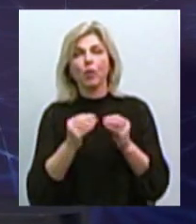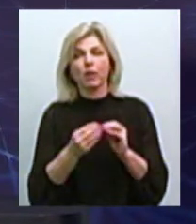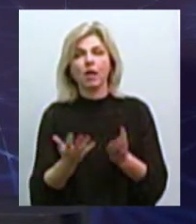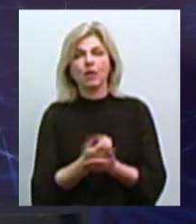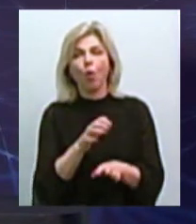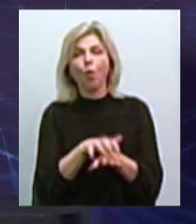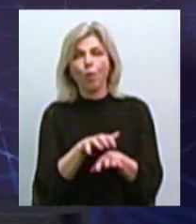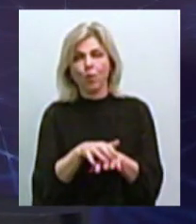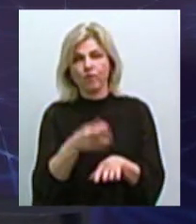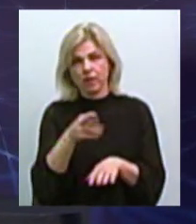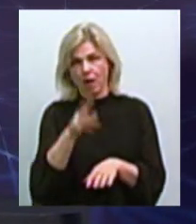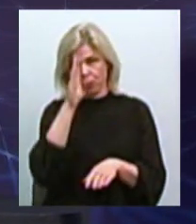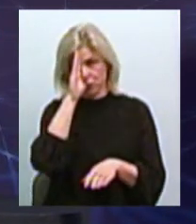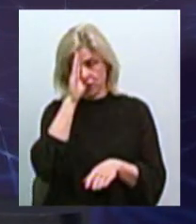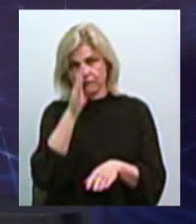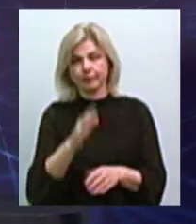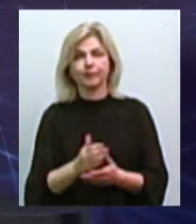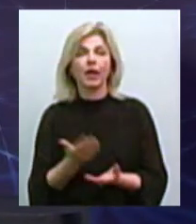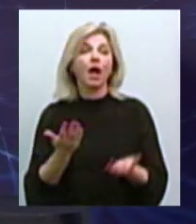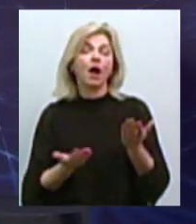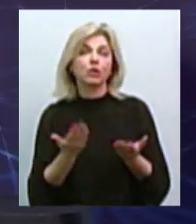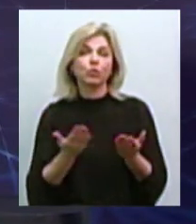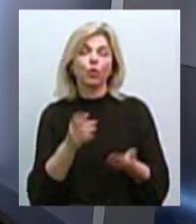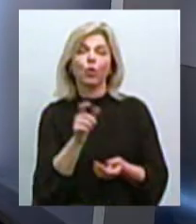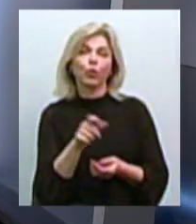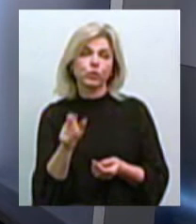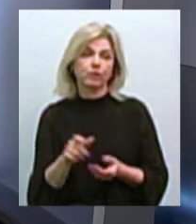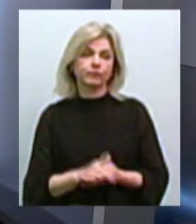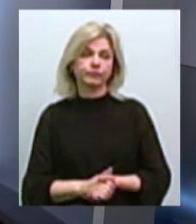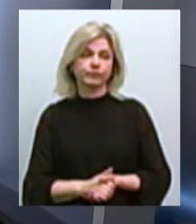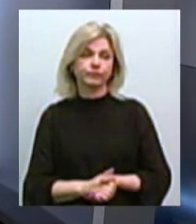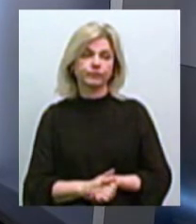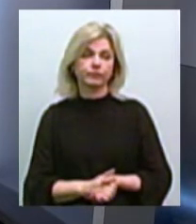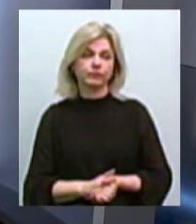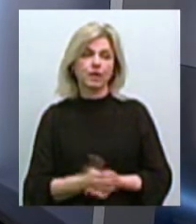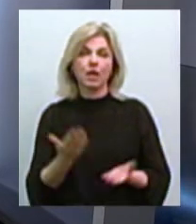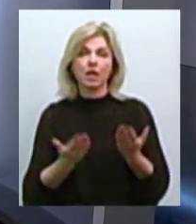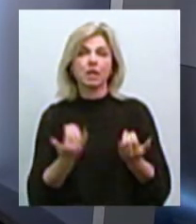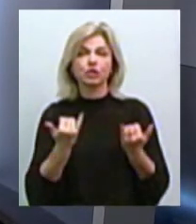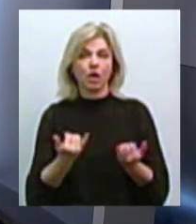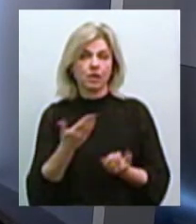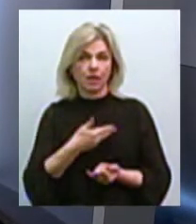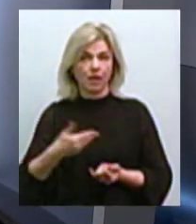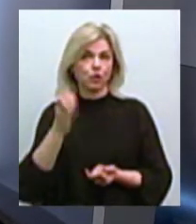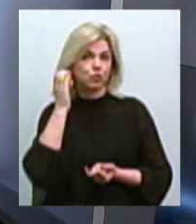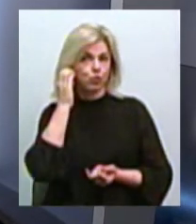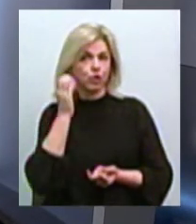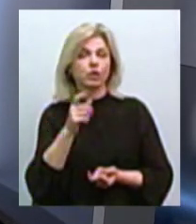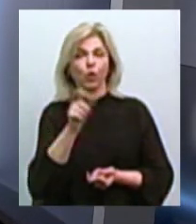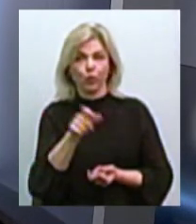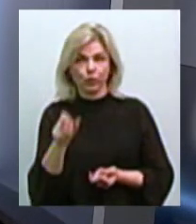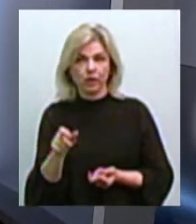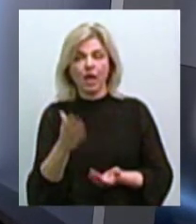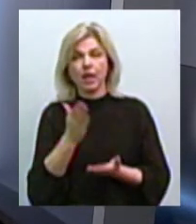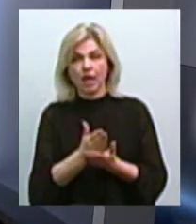для мужчин на сьогоднішній момент. А якщо людям, Анастасія, якщо зараз нас чують глядачі і якщо